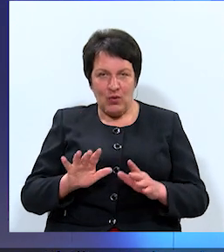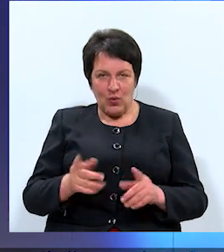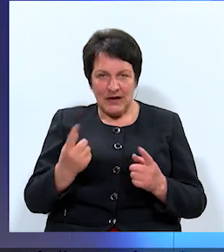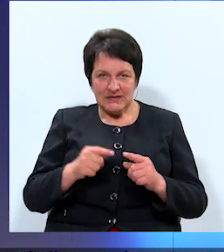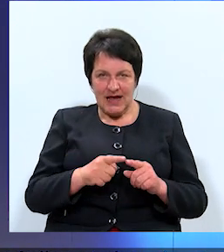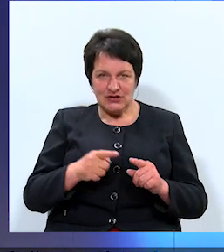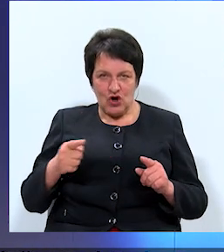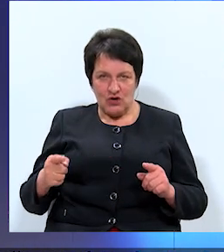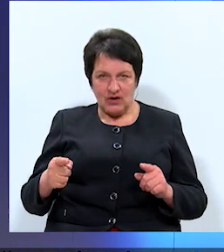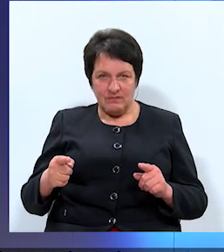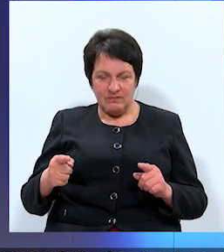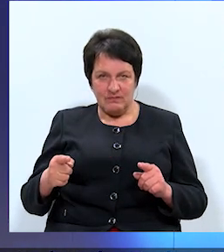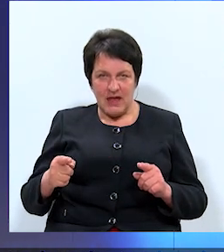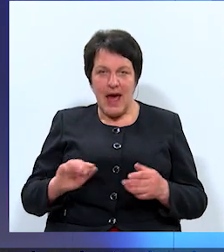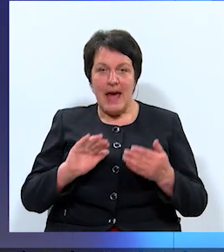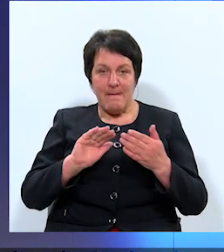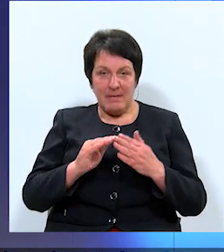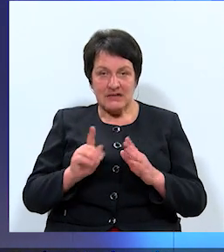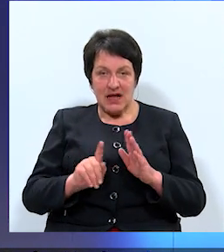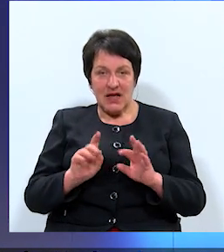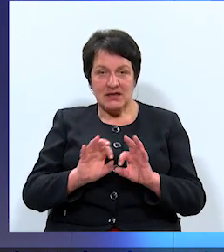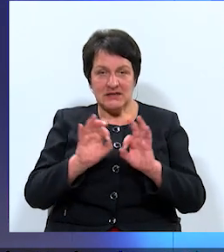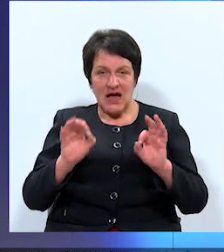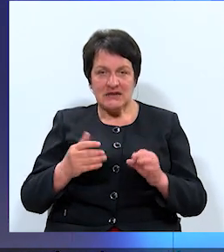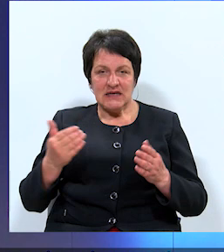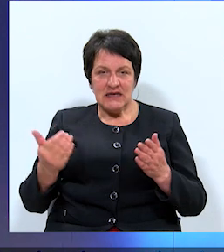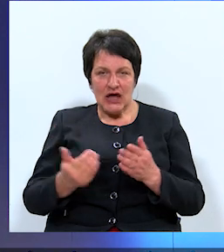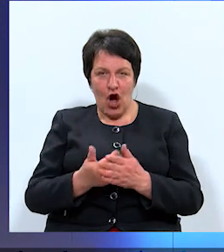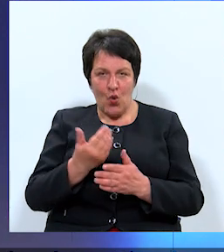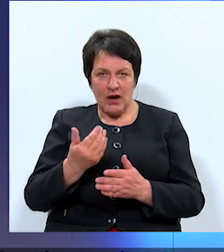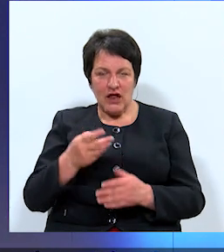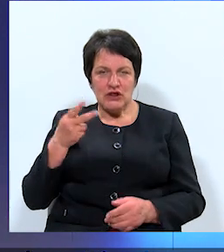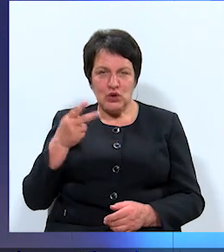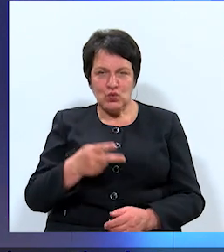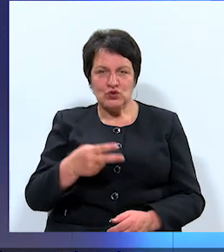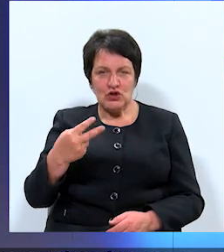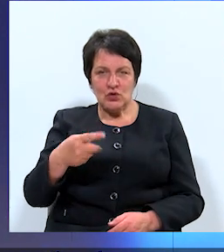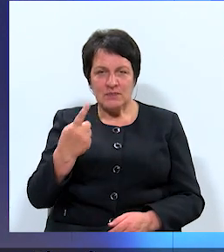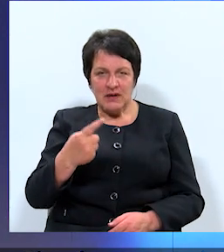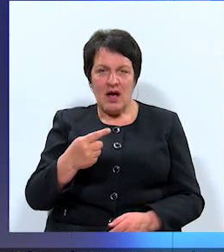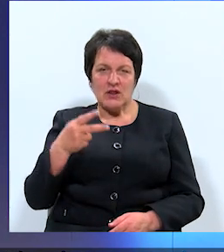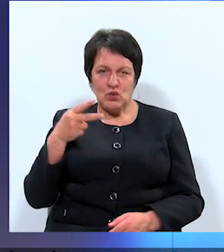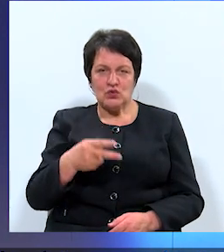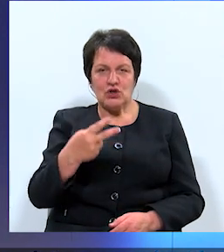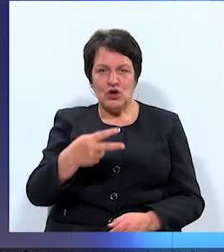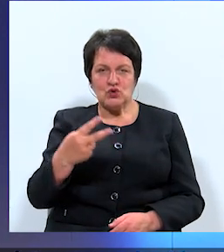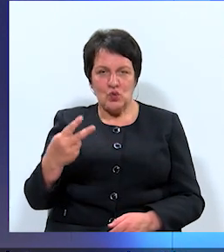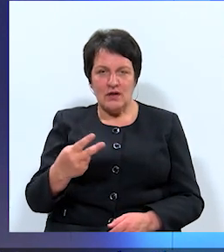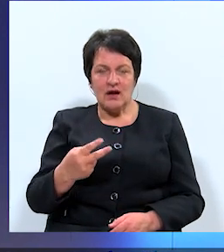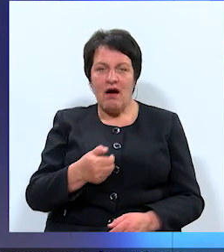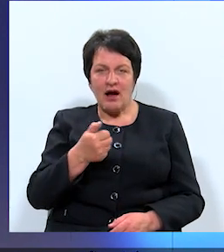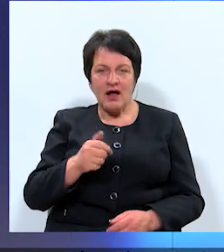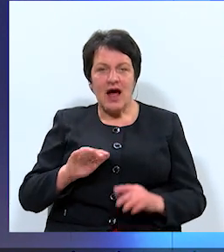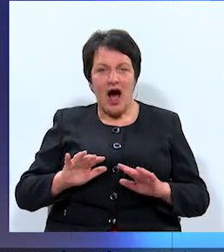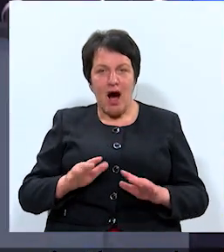sāksies jauna 2021.–2022. gada apkuras